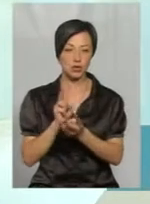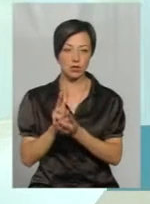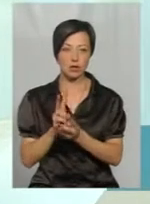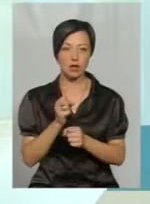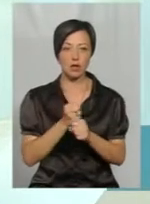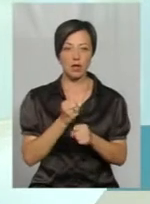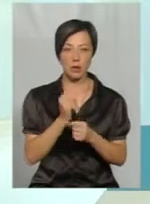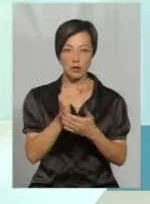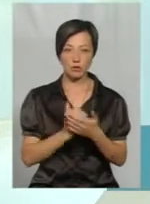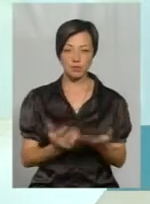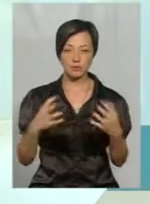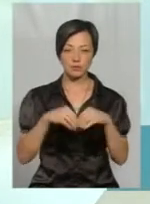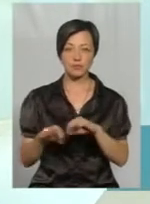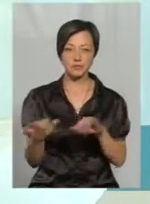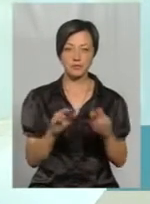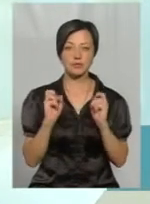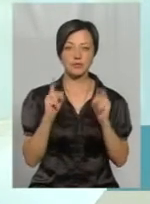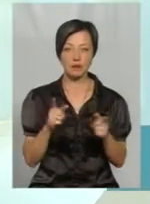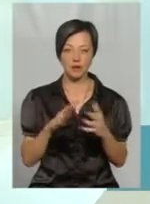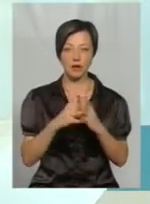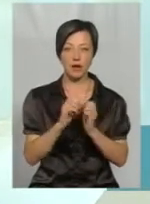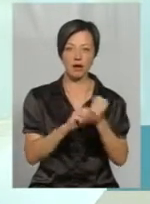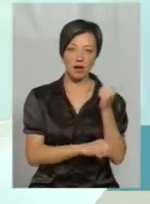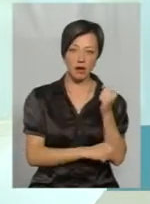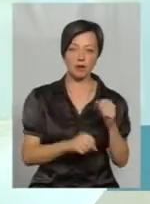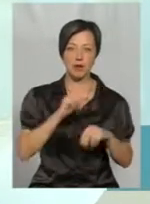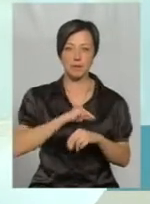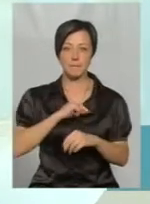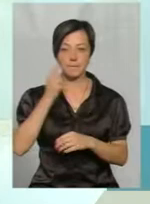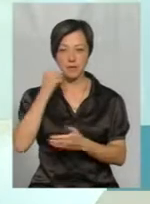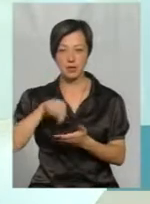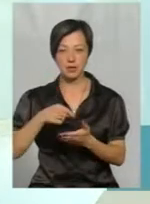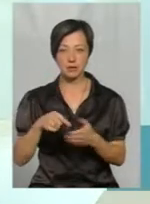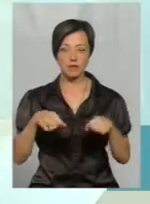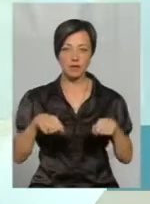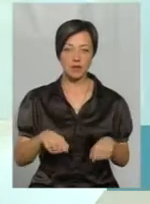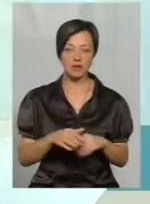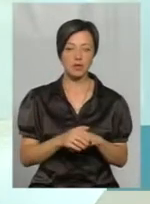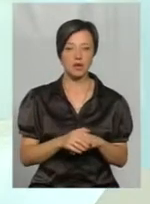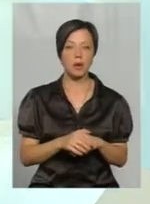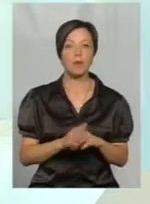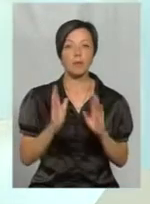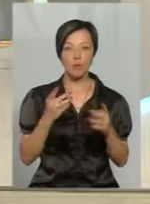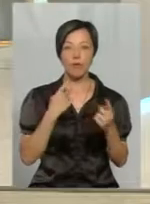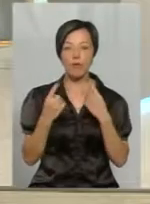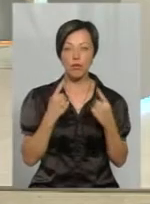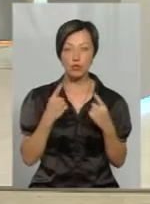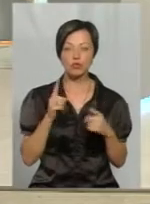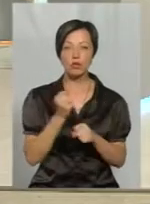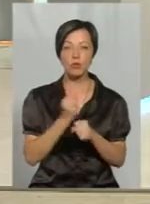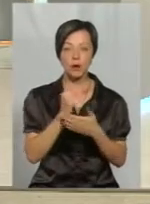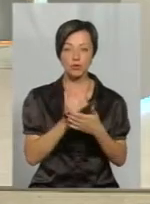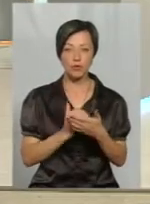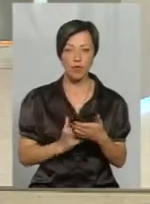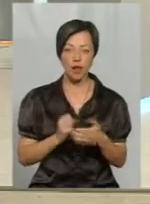напрацьовано спільні дії як аграріїв, так і пасічників, як Але хотілося б, все ж таки, ми поговоримо про те, що напрацювали,